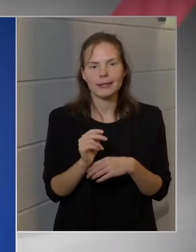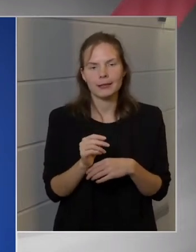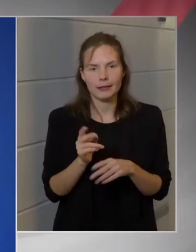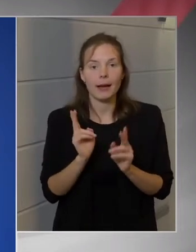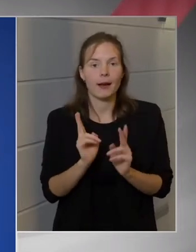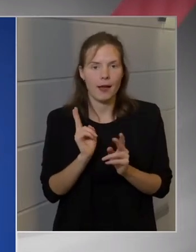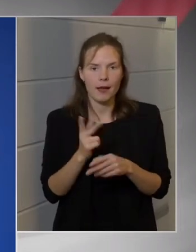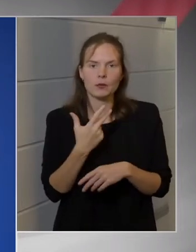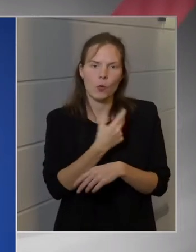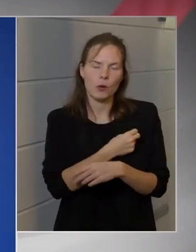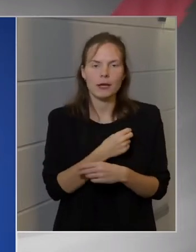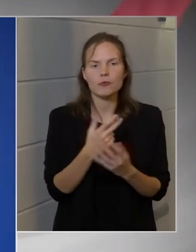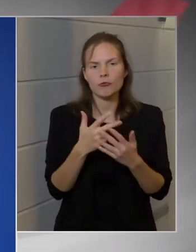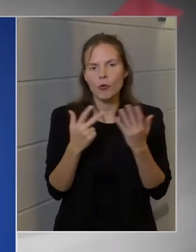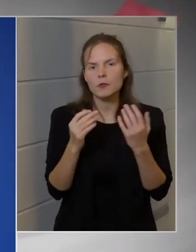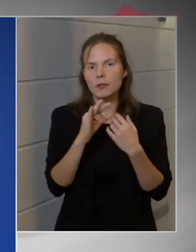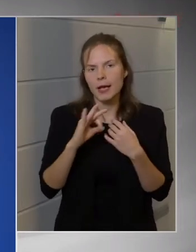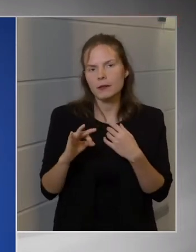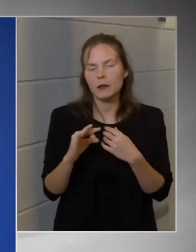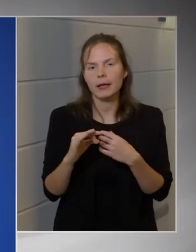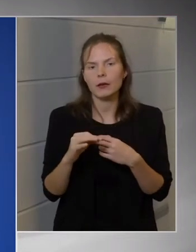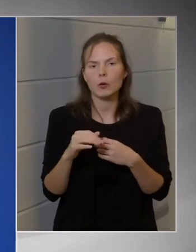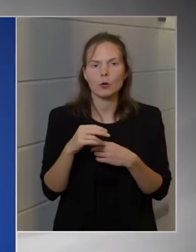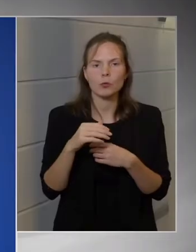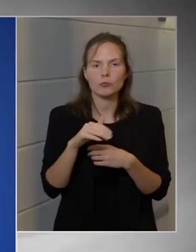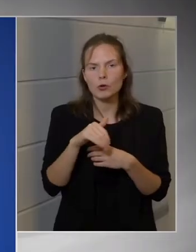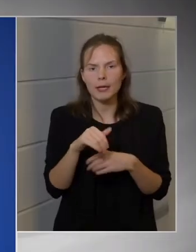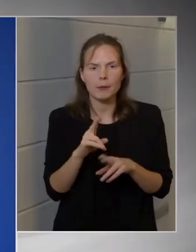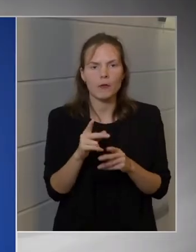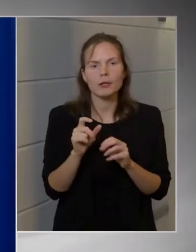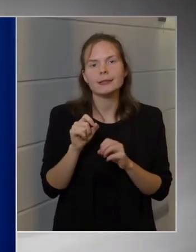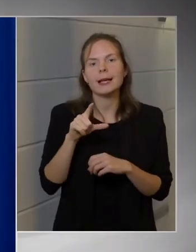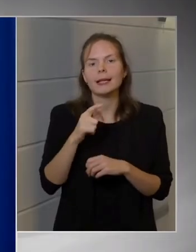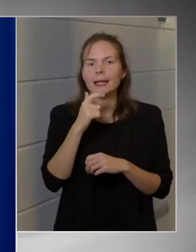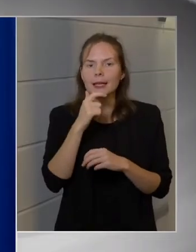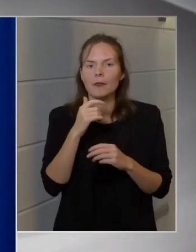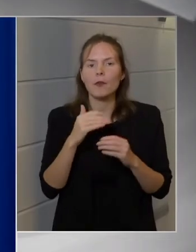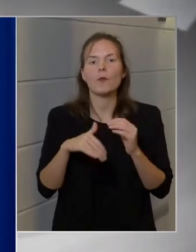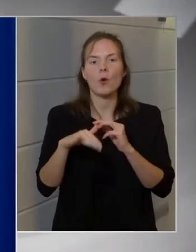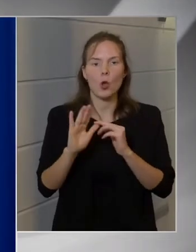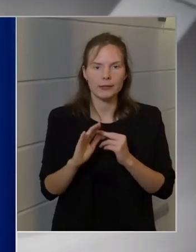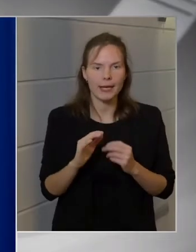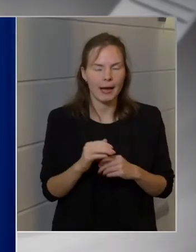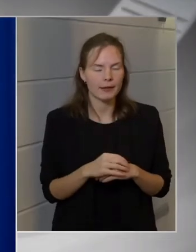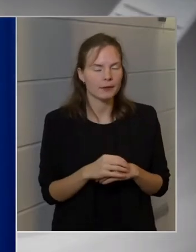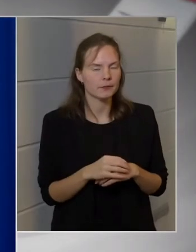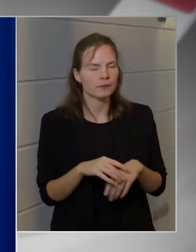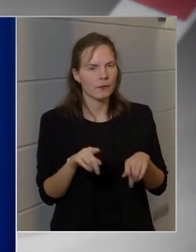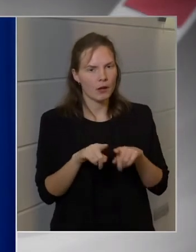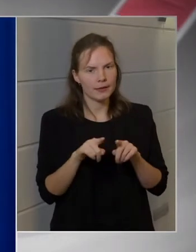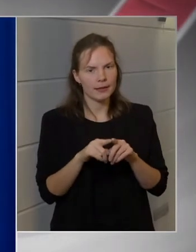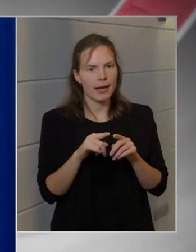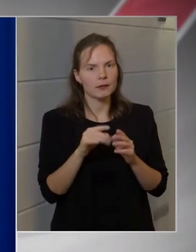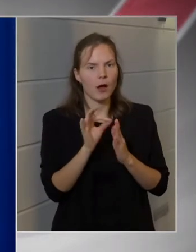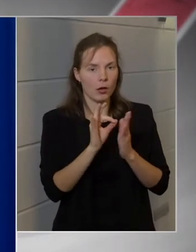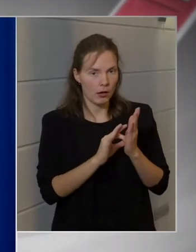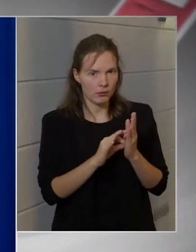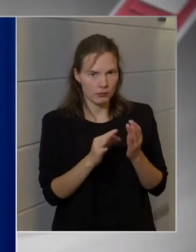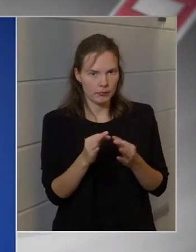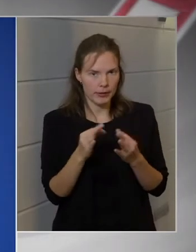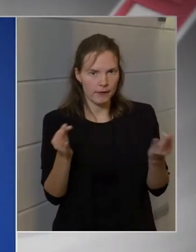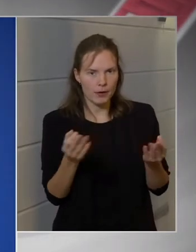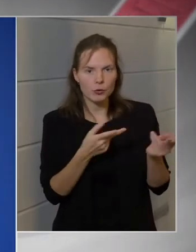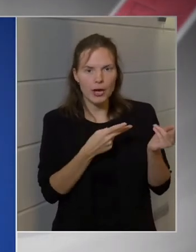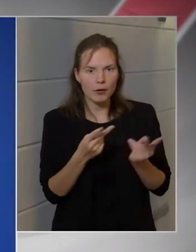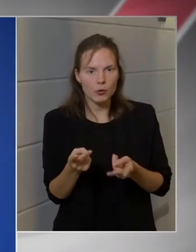magukat. Tehát itt 80%-i közelében lehetünk a 12 év földtéknél. És ezeket az adatokat, ezeket nyilvánosságra